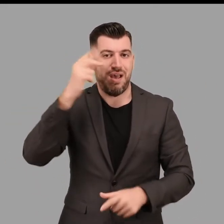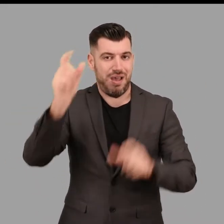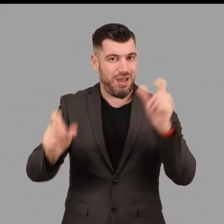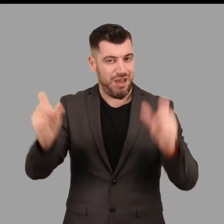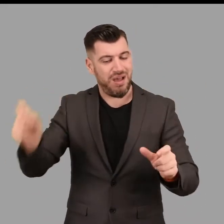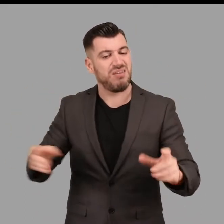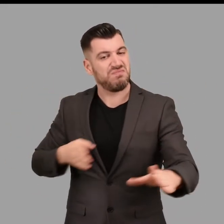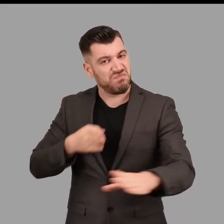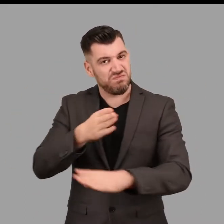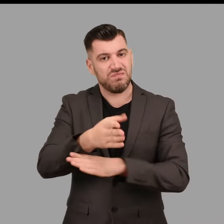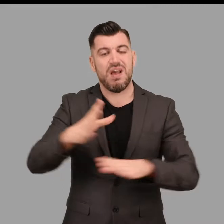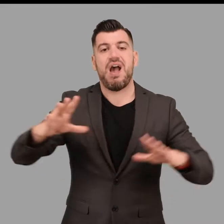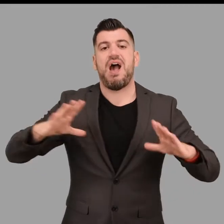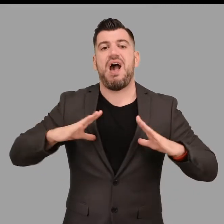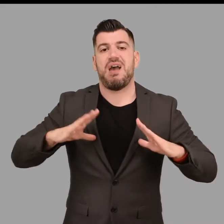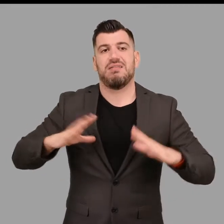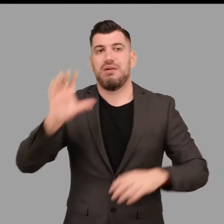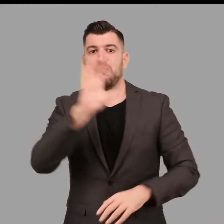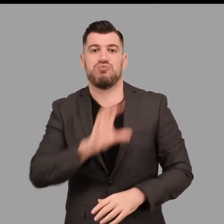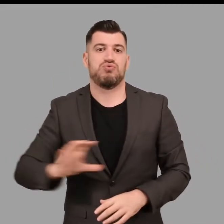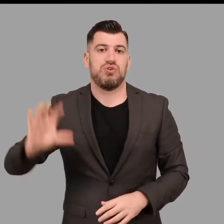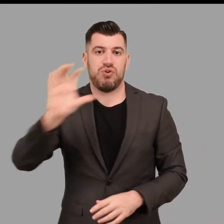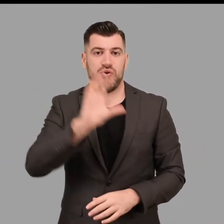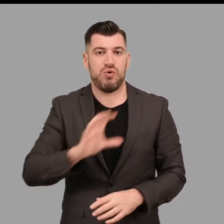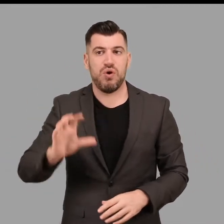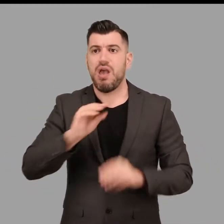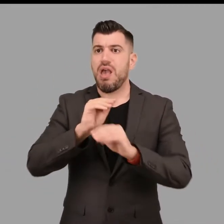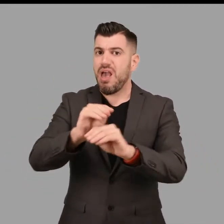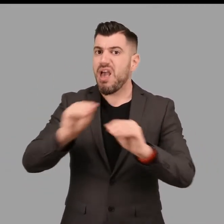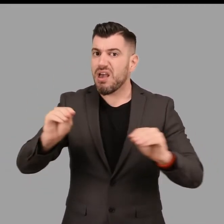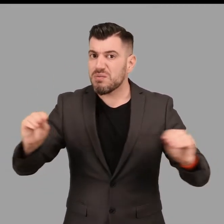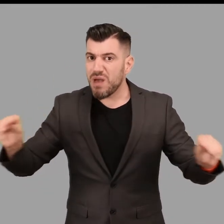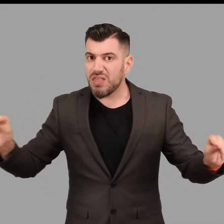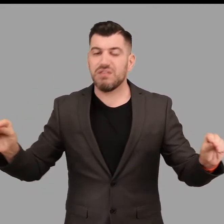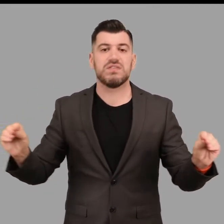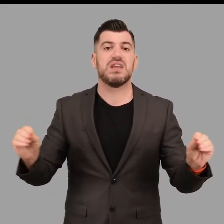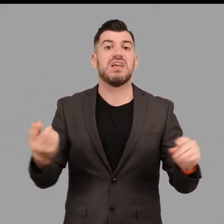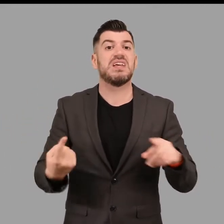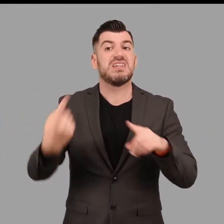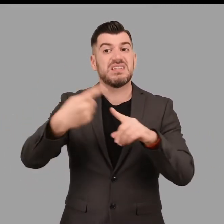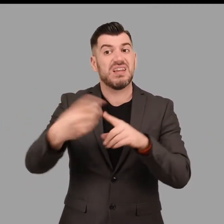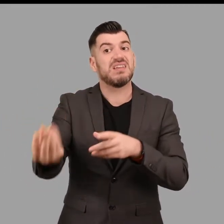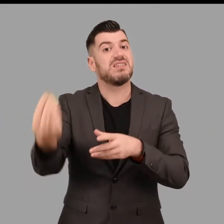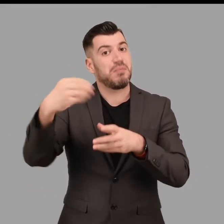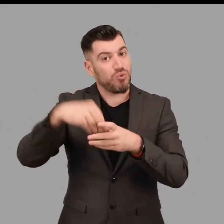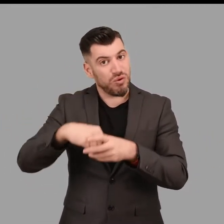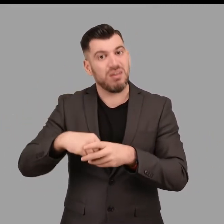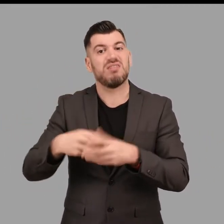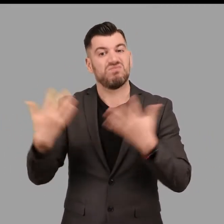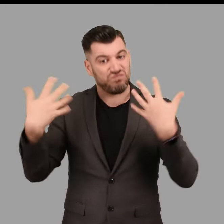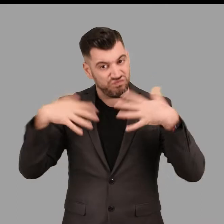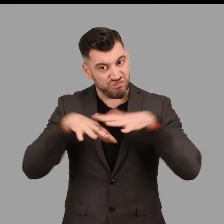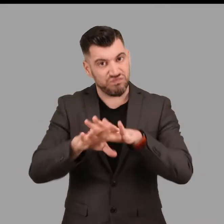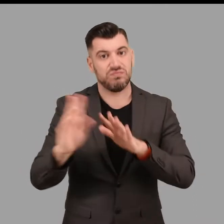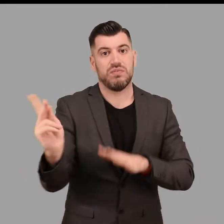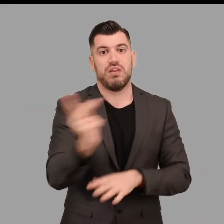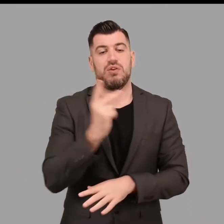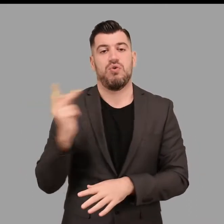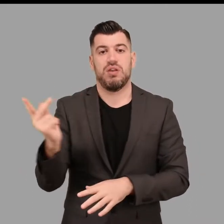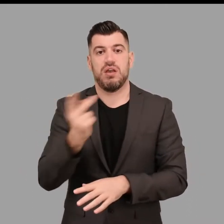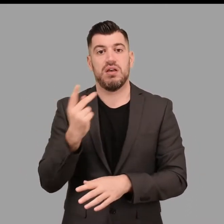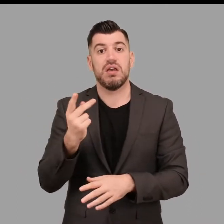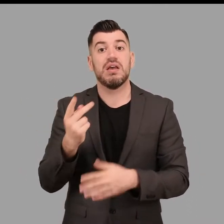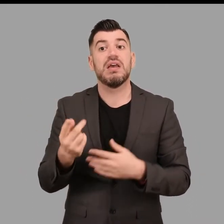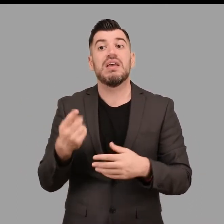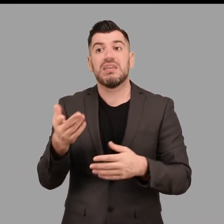πρόσβαση των ατόμων αυτών στις μουσιακές εκθέσεις, την εκπαίδευση και συμμετοχή τους, την κοινωνική ένταξή τους, την ενθάρτηση της